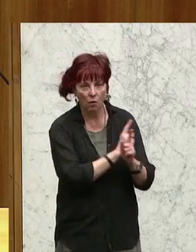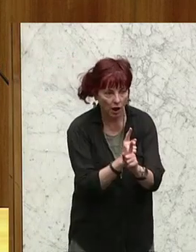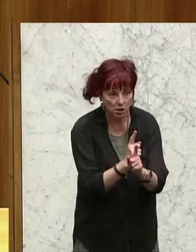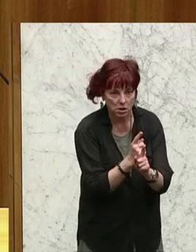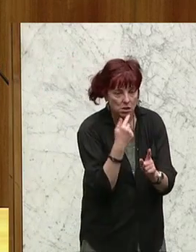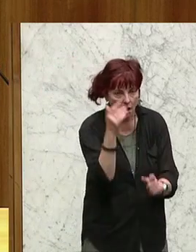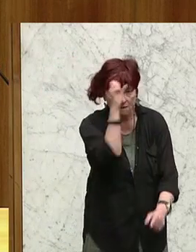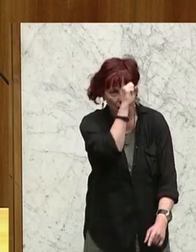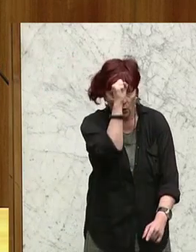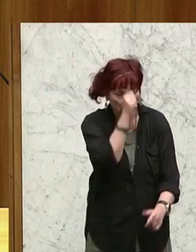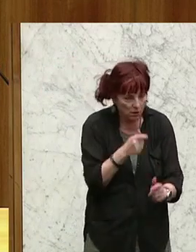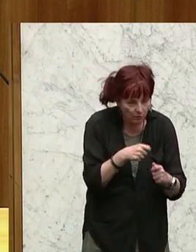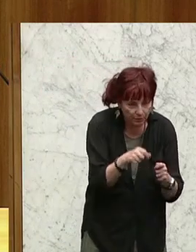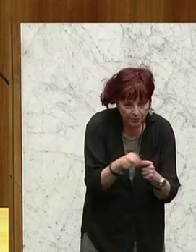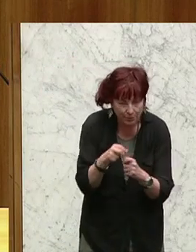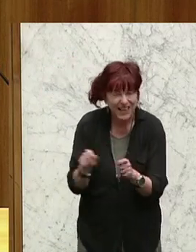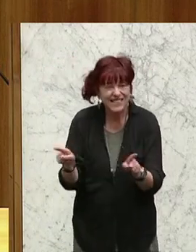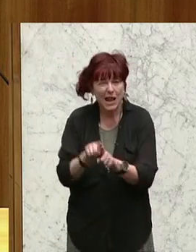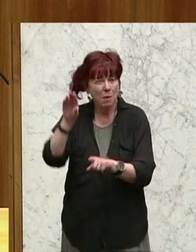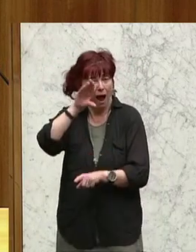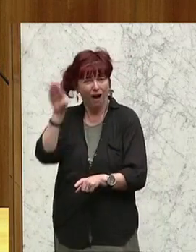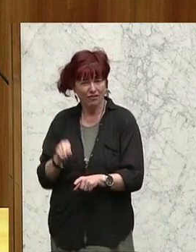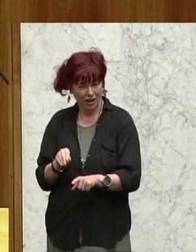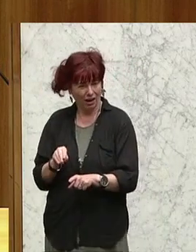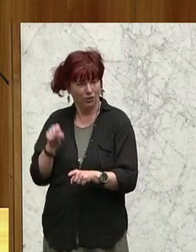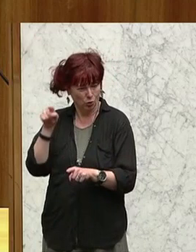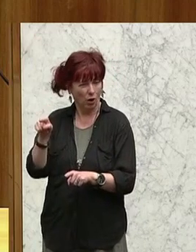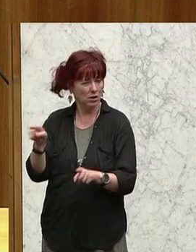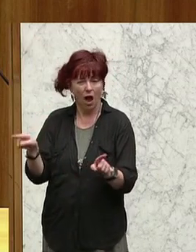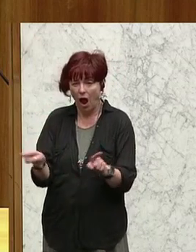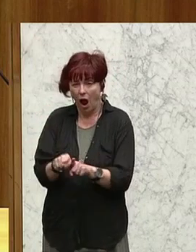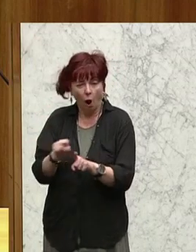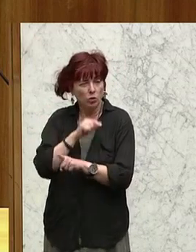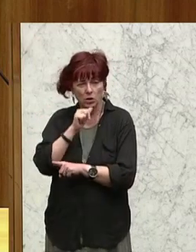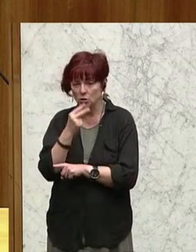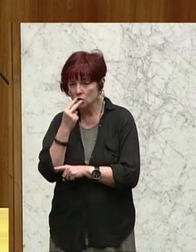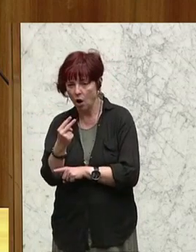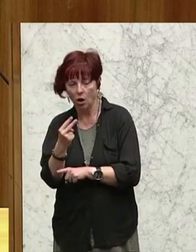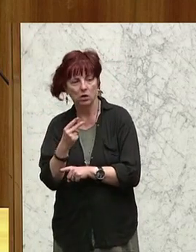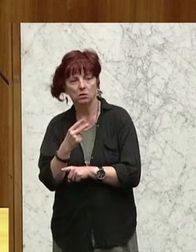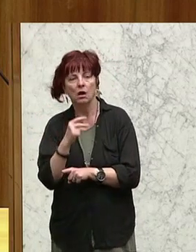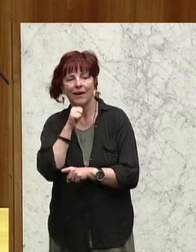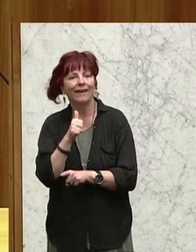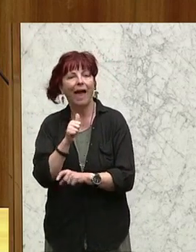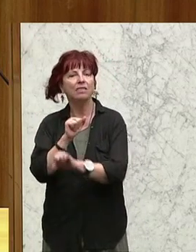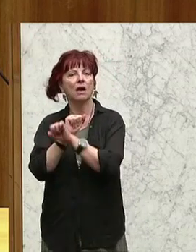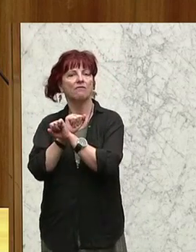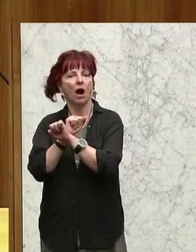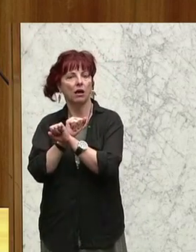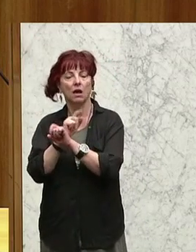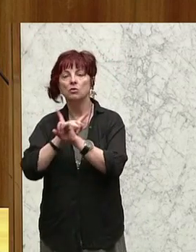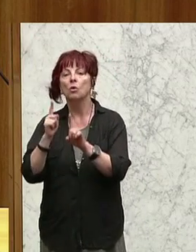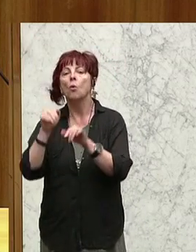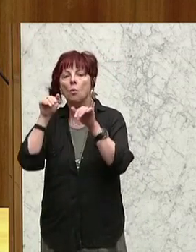Afrika kennen sie kein Augenmaß. Sie machen keine Gefangenen, bekenne oder stirb.